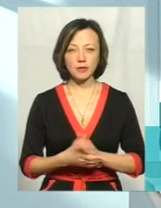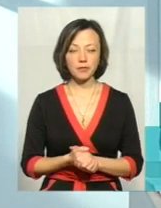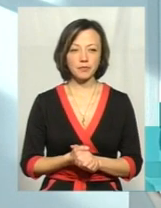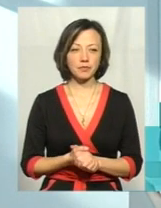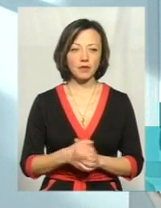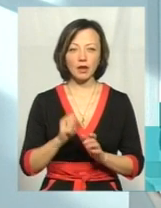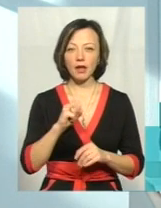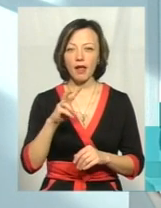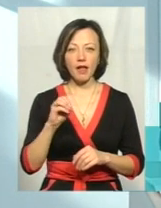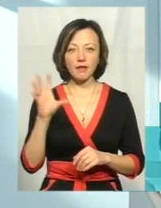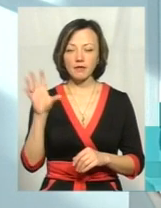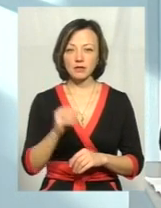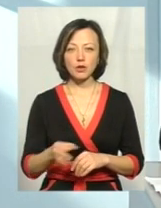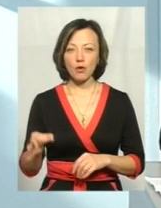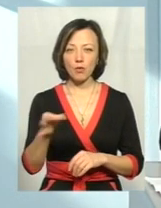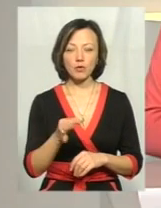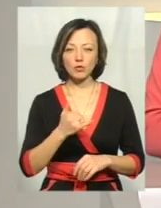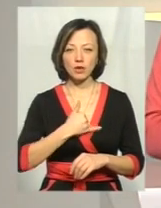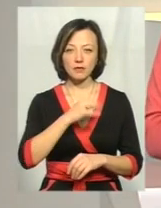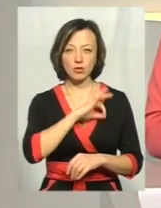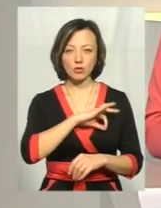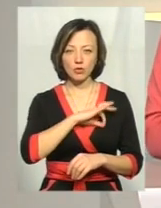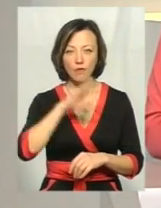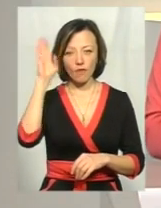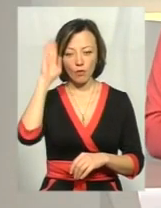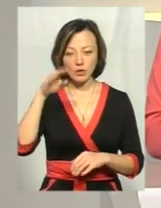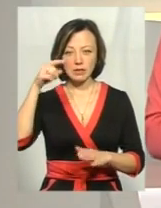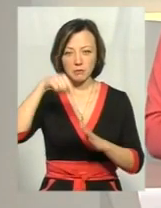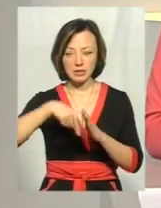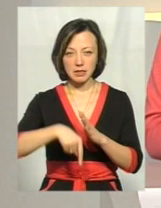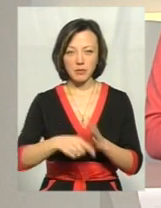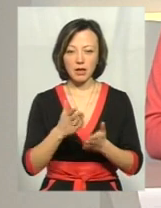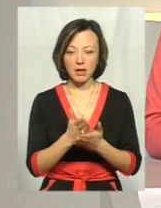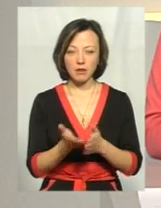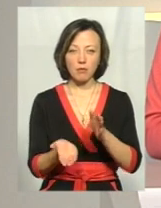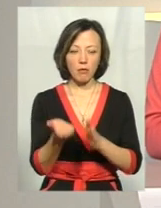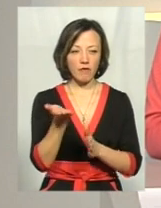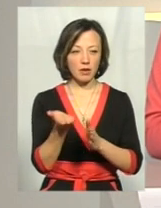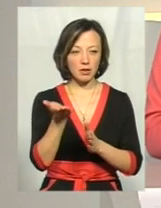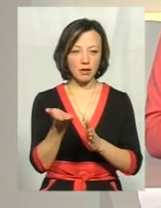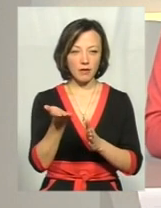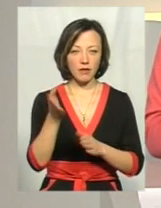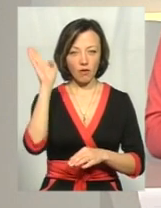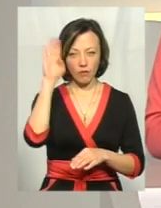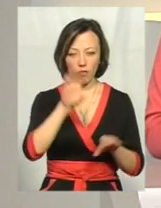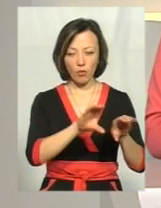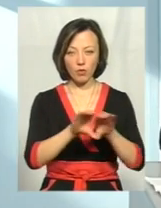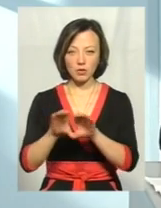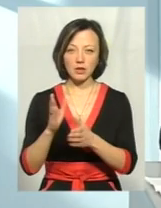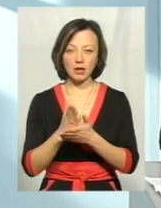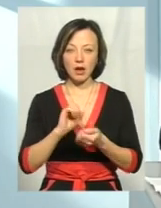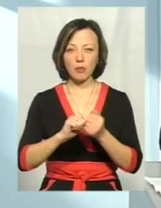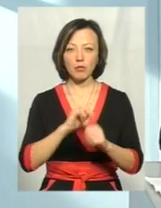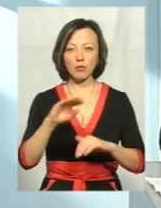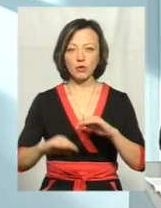ж не по всій області в нас використовують воду саме з підземних. Є ще з поверхневих вод. Так, є з поверхневих місто Кам'янець